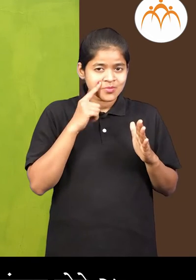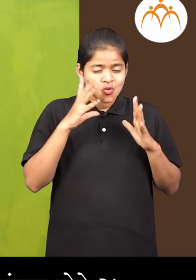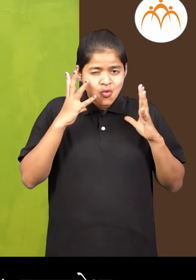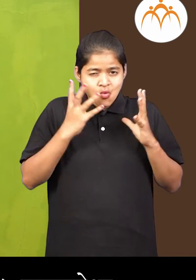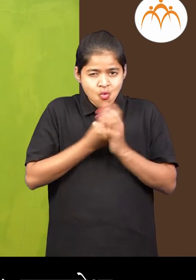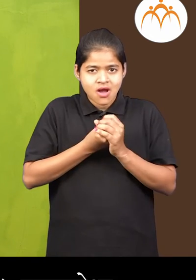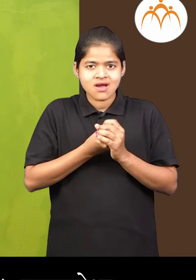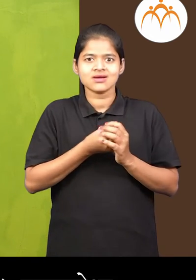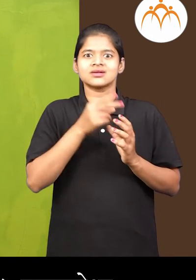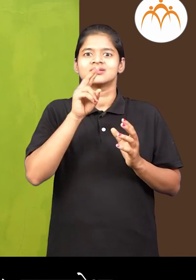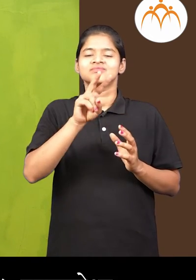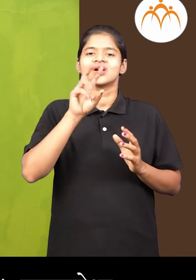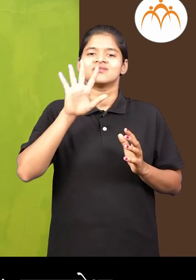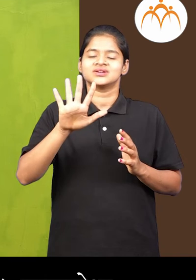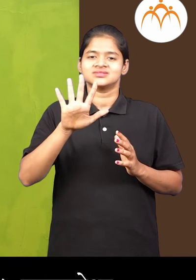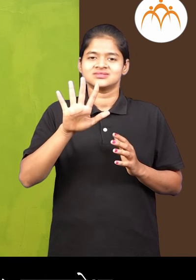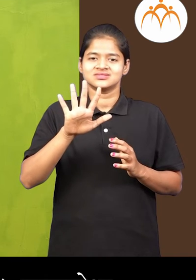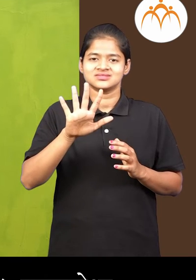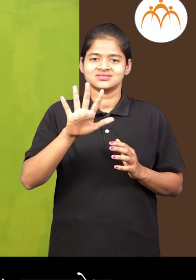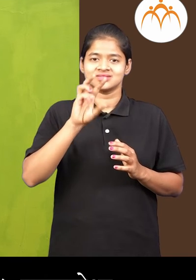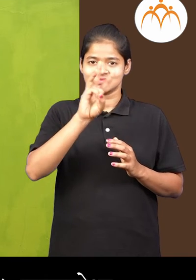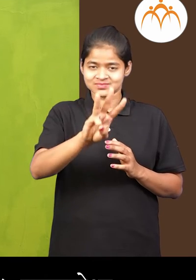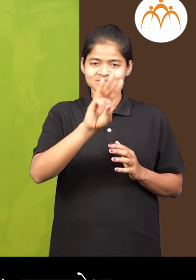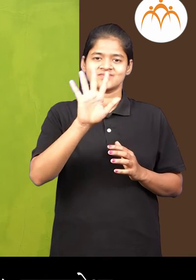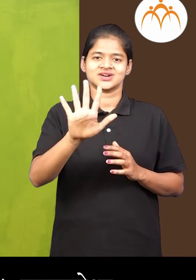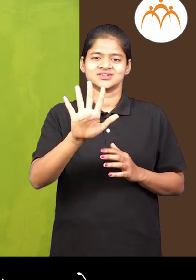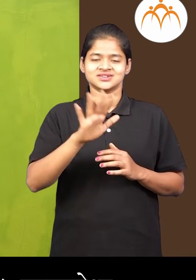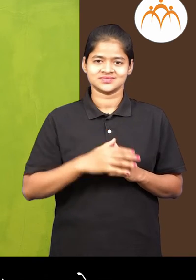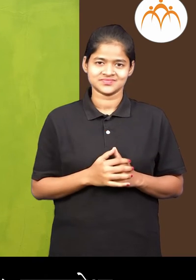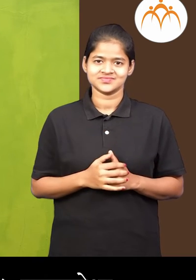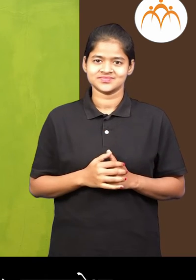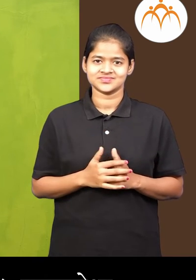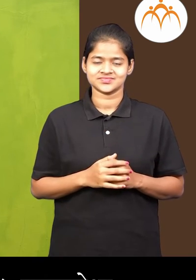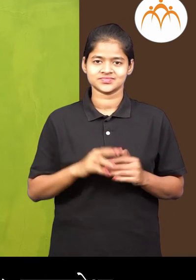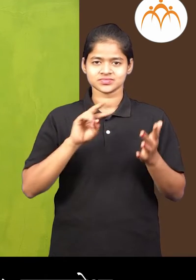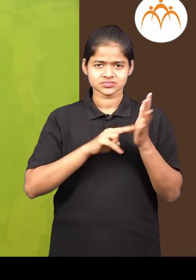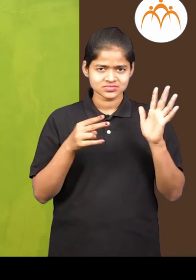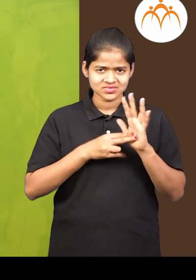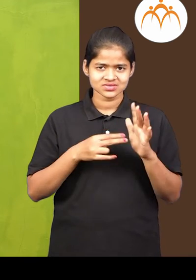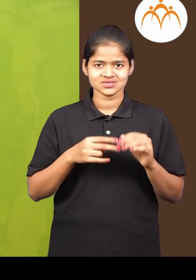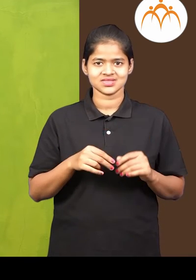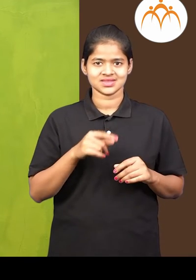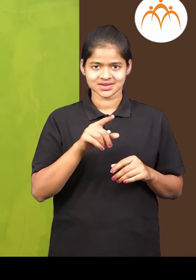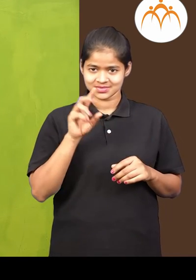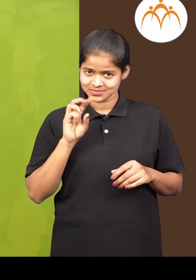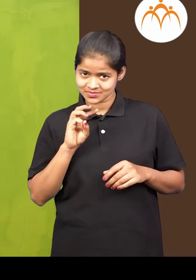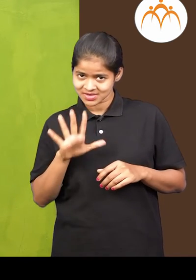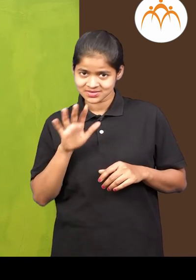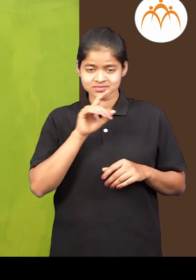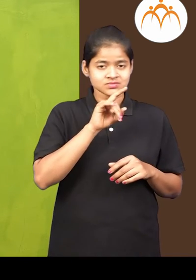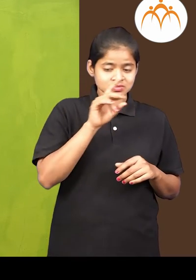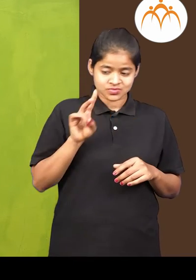बाबान कडचा 20 आणी माजा कडचा 15 याचा पेक्षा 35 ही संख्या